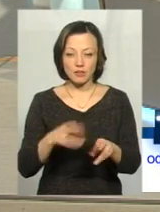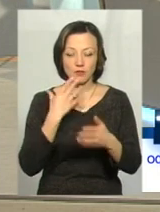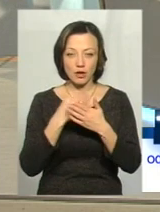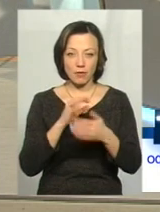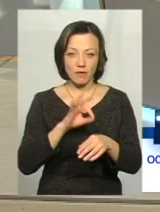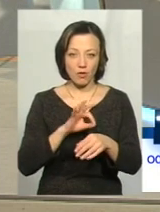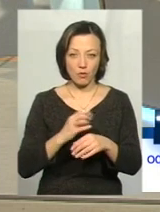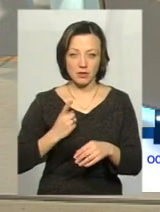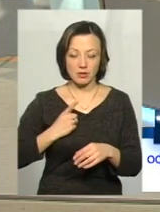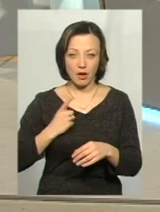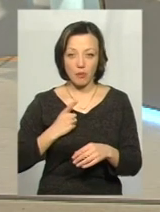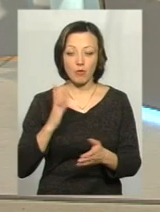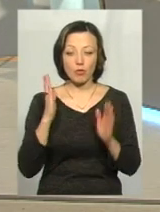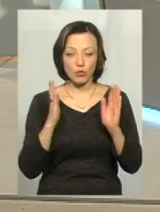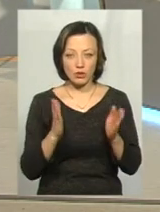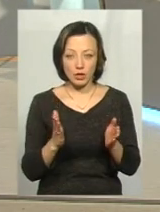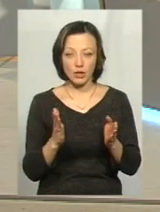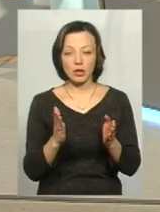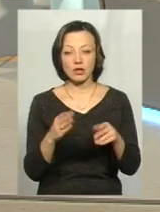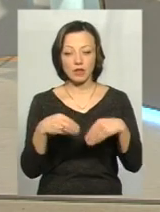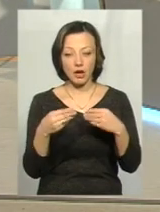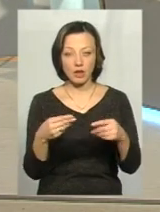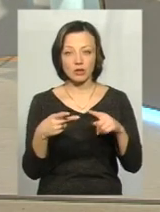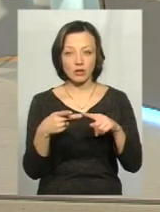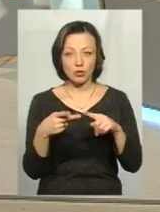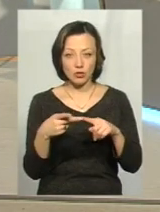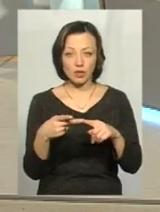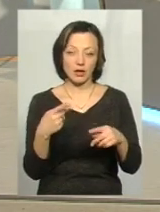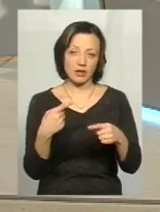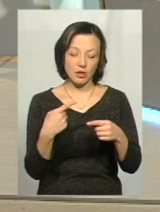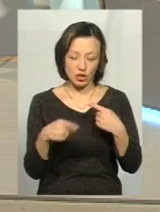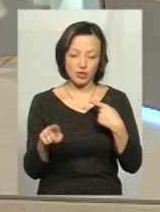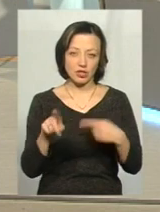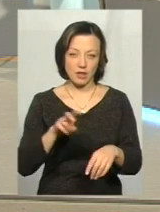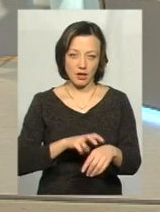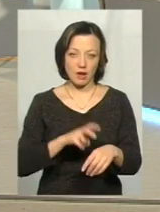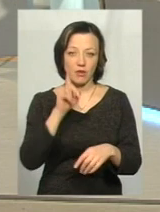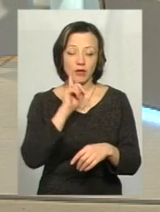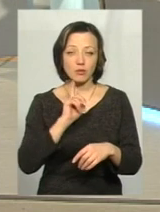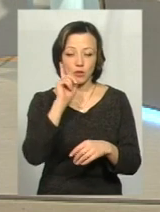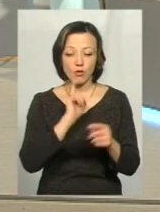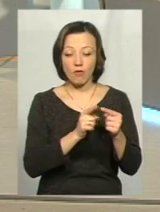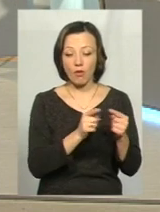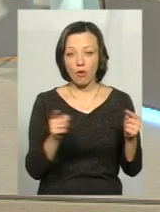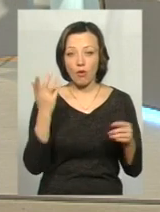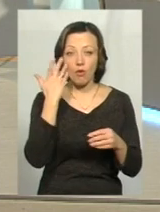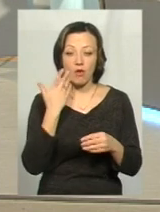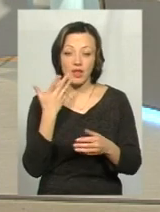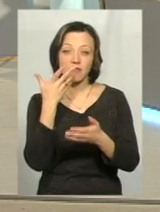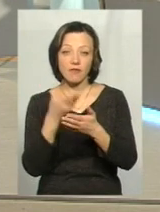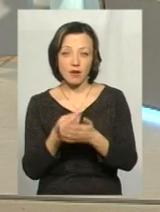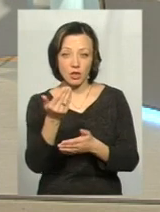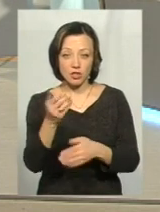хворобами, своїми проблемами. Буде йому надана та сама послуга, але іншим лікарям на цей період, коли лікаря